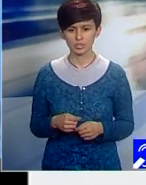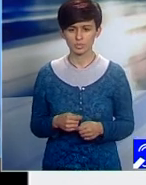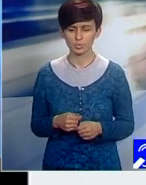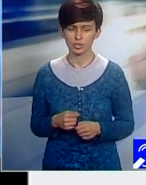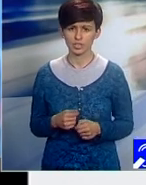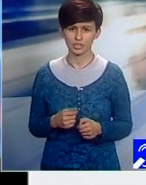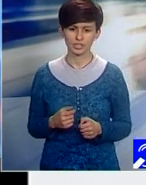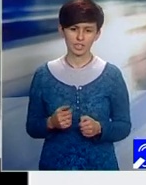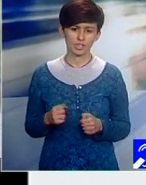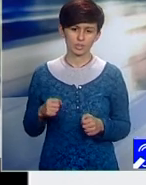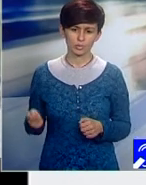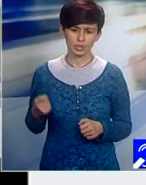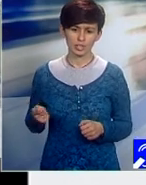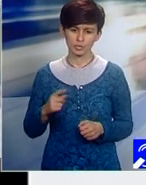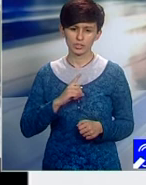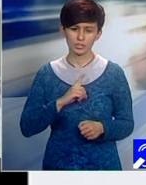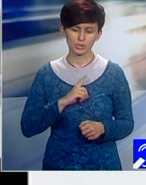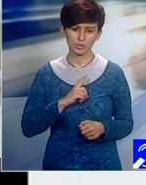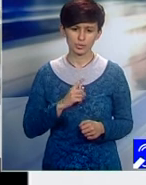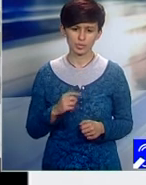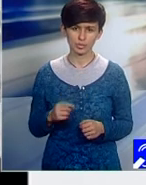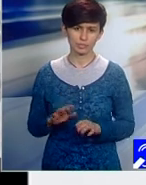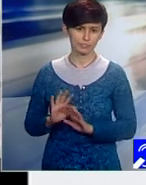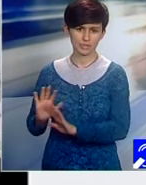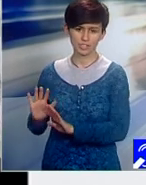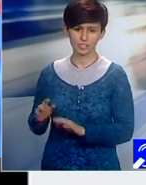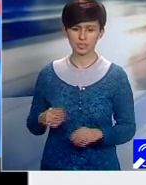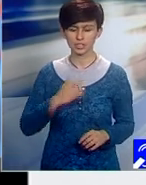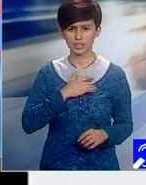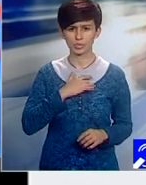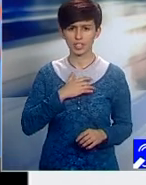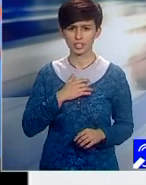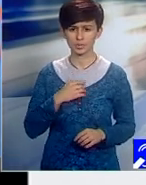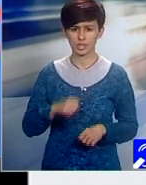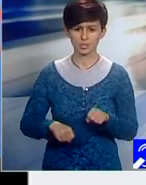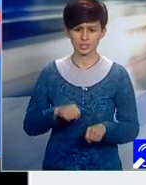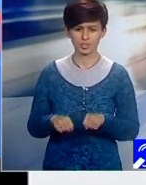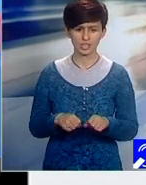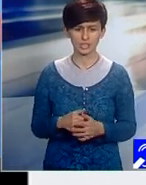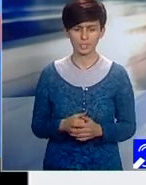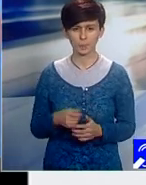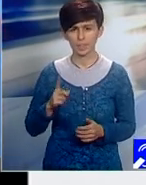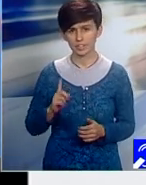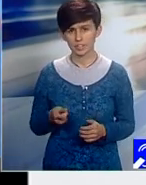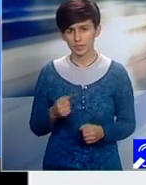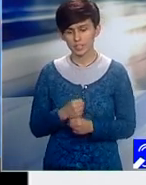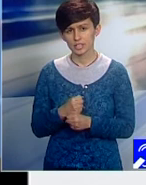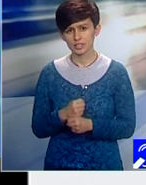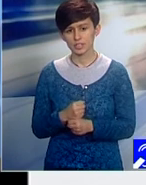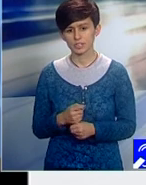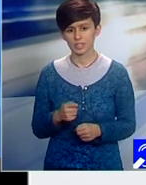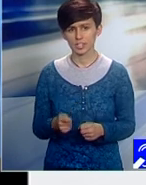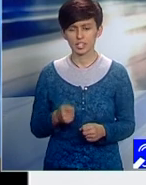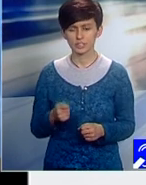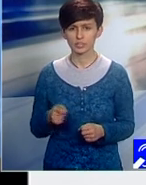șine, bicicletelor sau vehiculelor cu tracțiune animală. Într-un alt articol scrie că sunt obligate să încheie poliția RCA persoanele